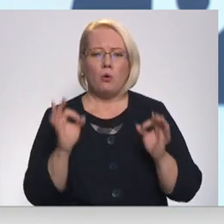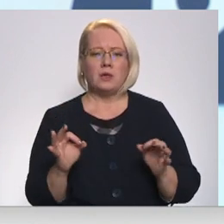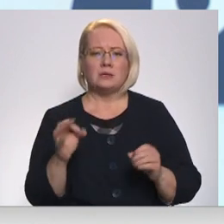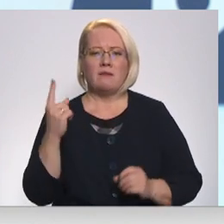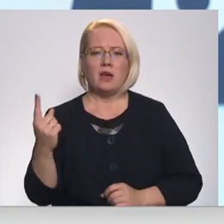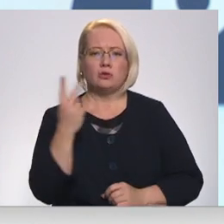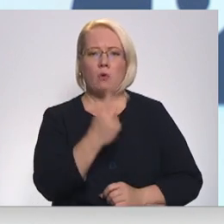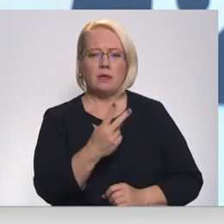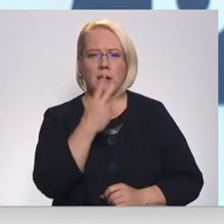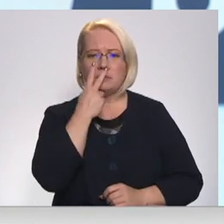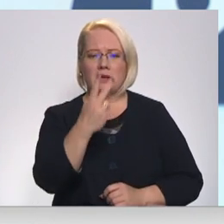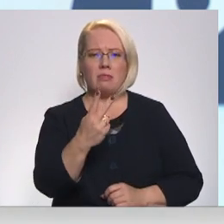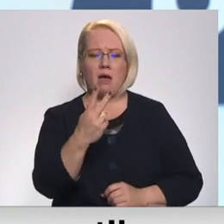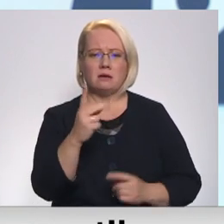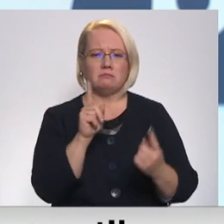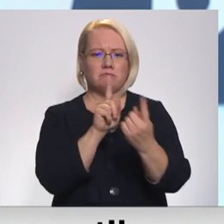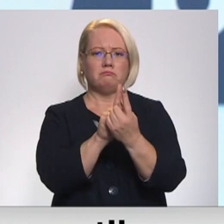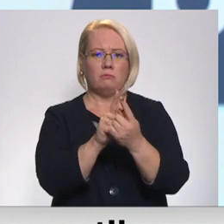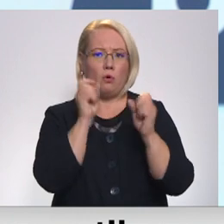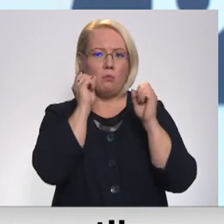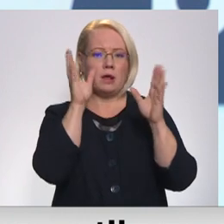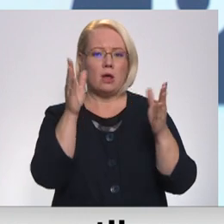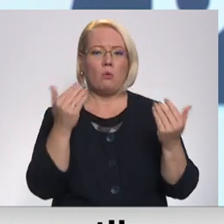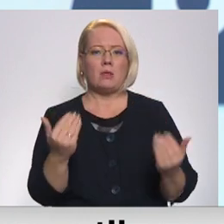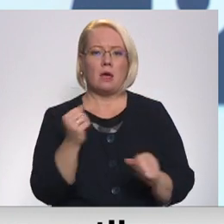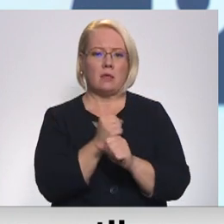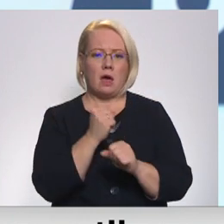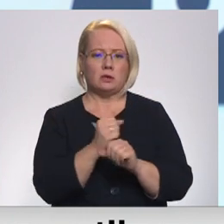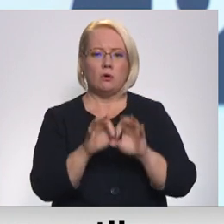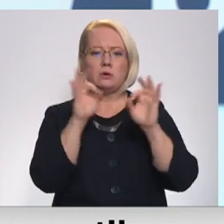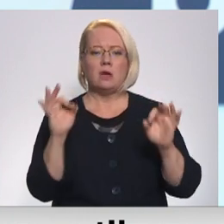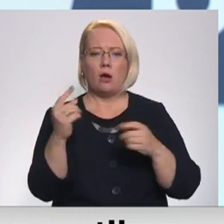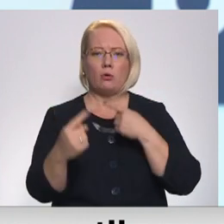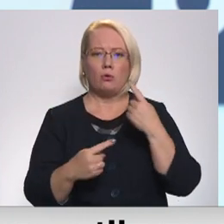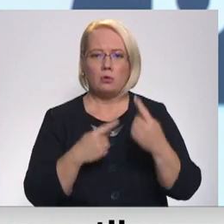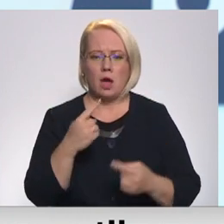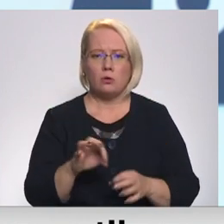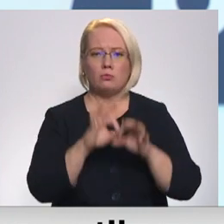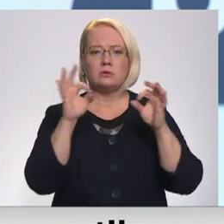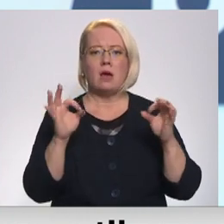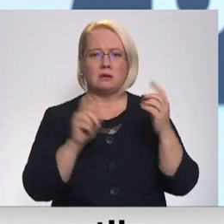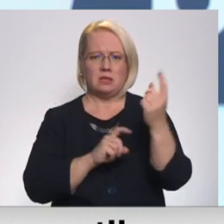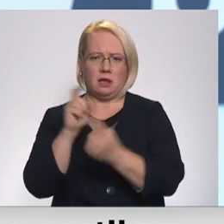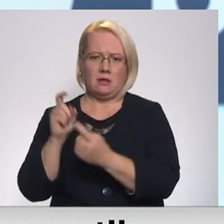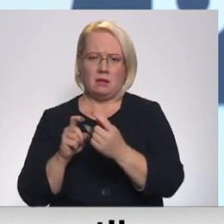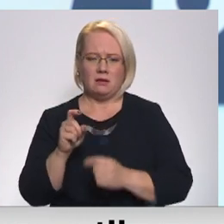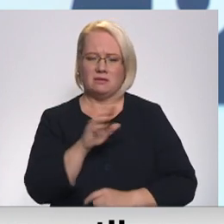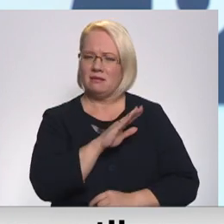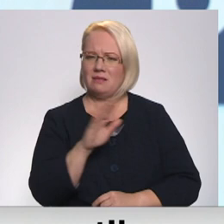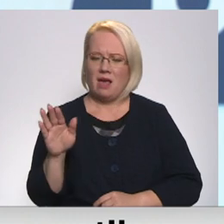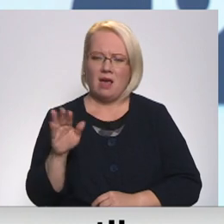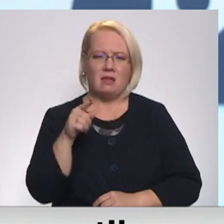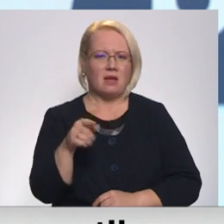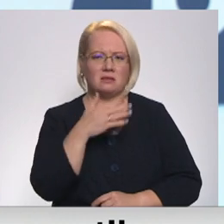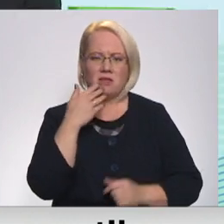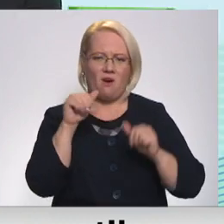skatās pārgaldu un tad brīnās, ko tam mēs darīsim un sāk runāt un sāk strīdēties. Nē, tas nav